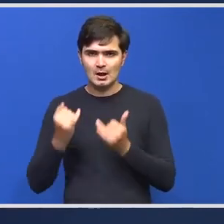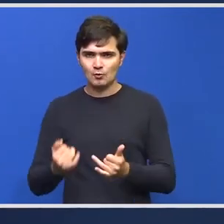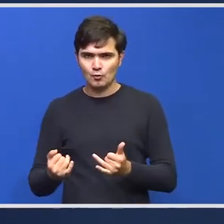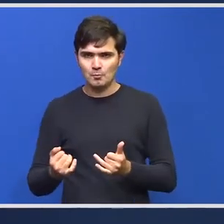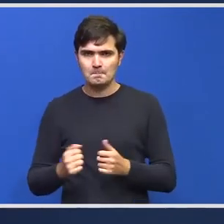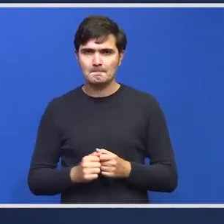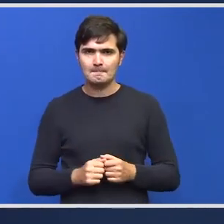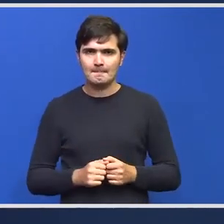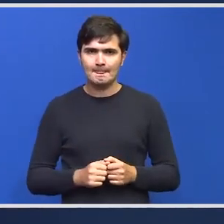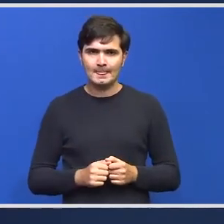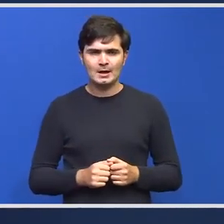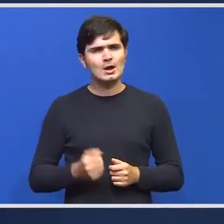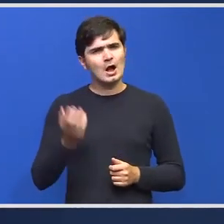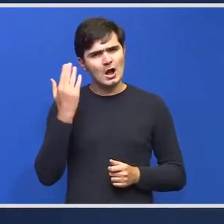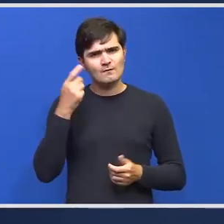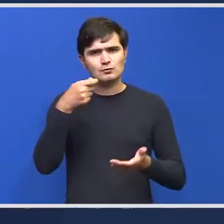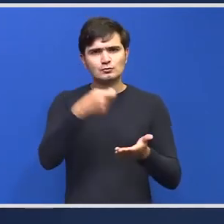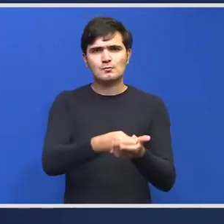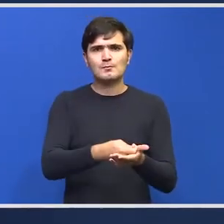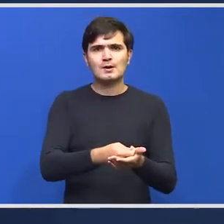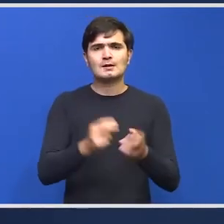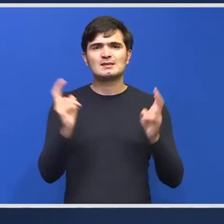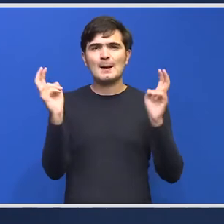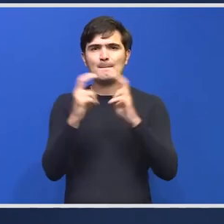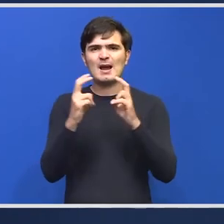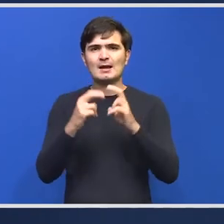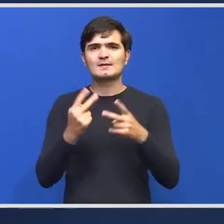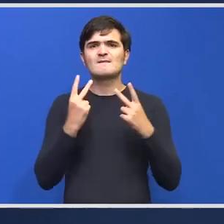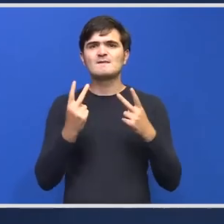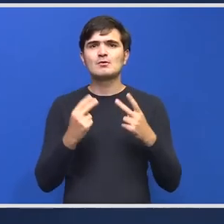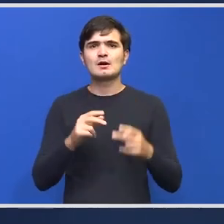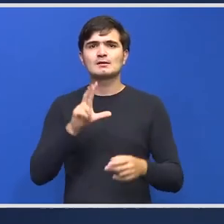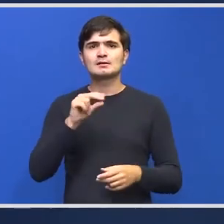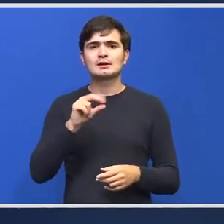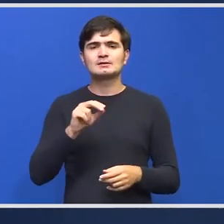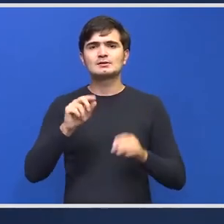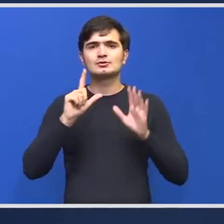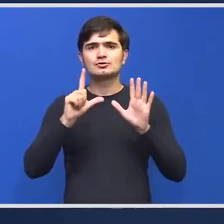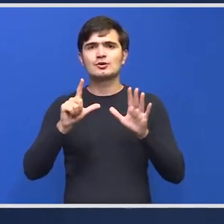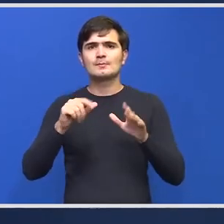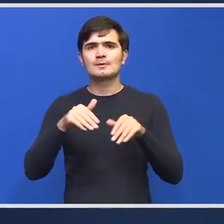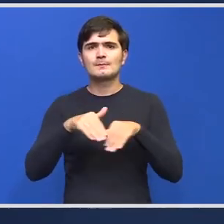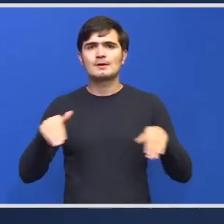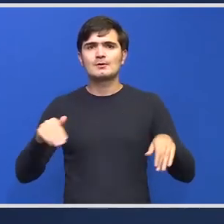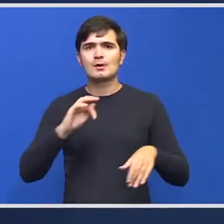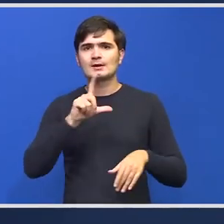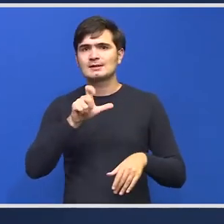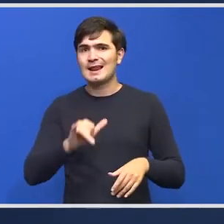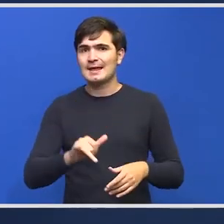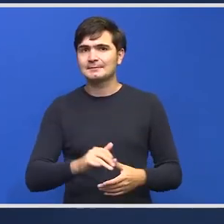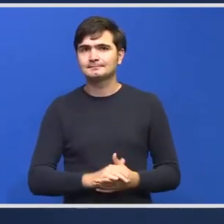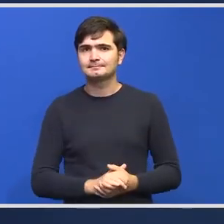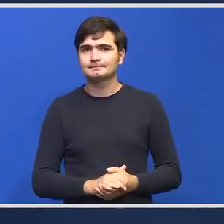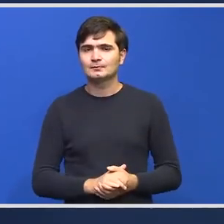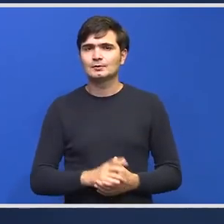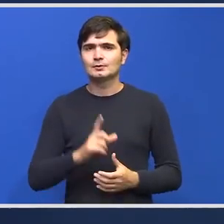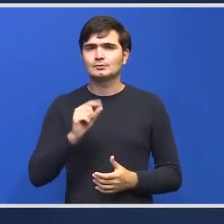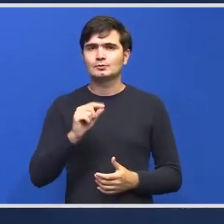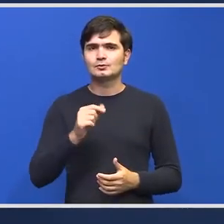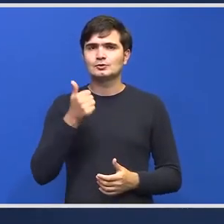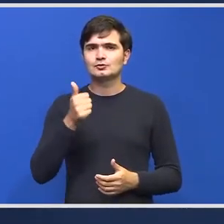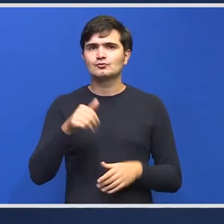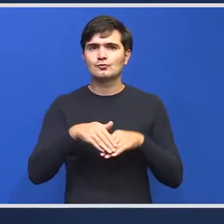moment a fost achiziționată aparatură în valoare de 37 milioane de lei 21